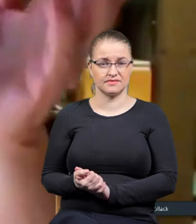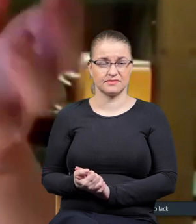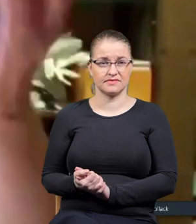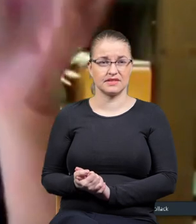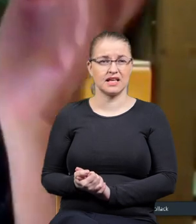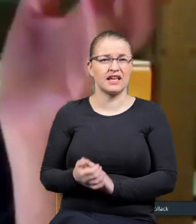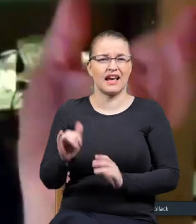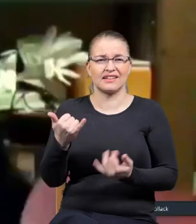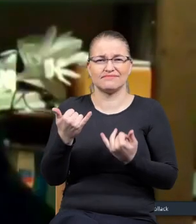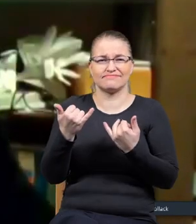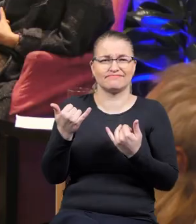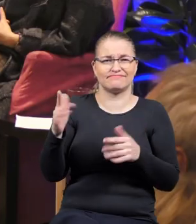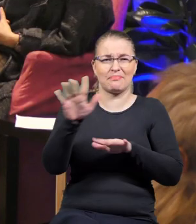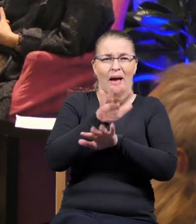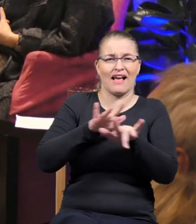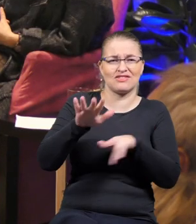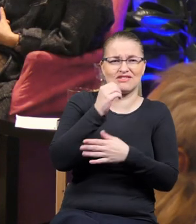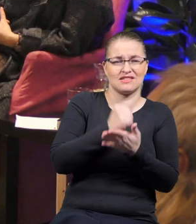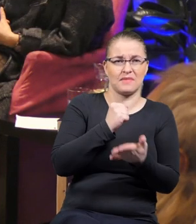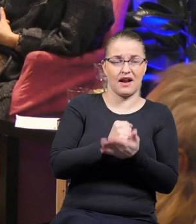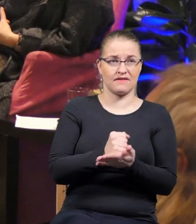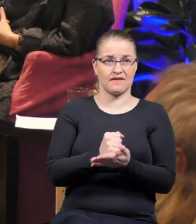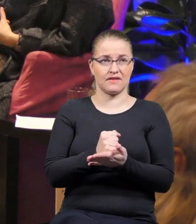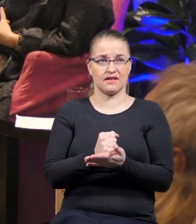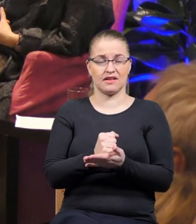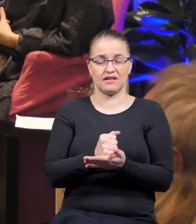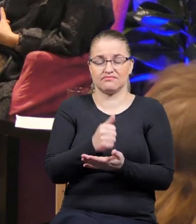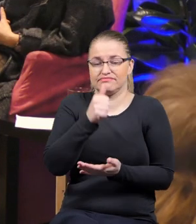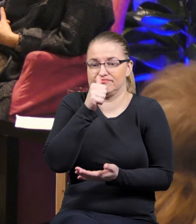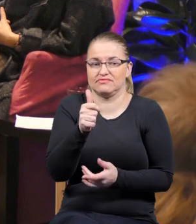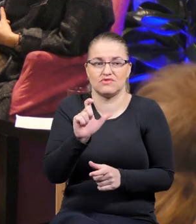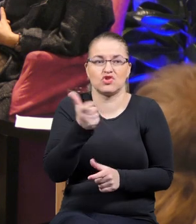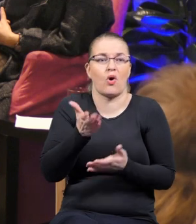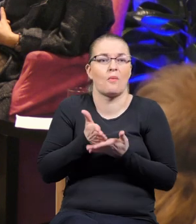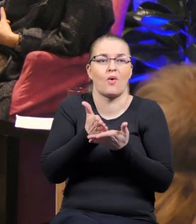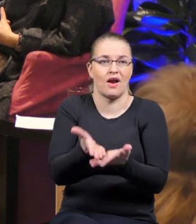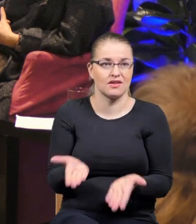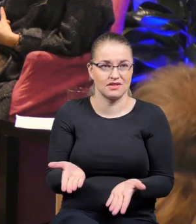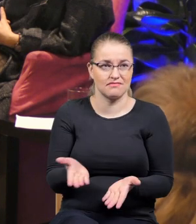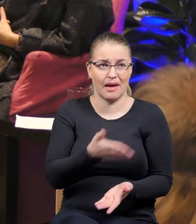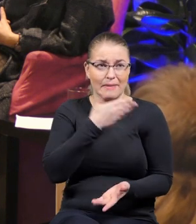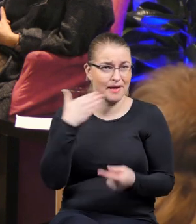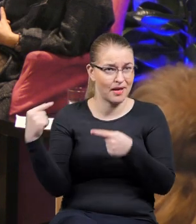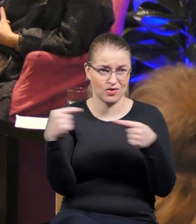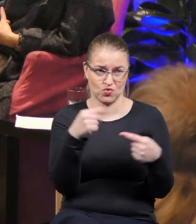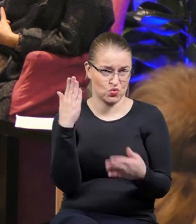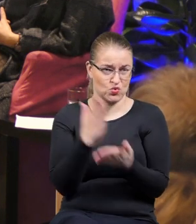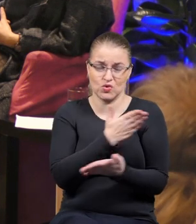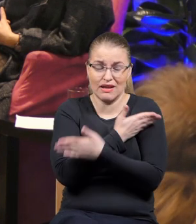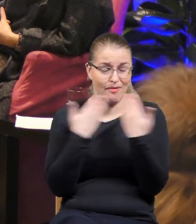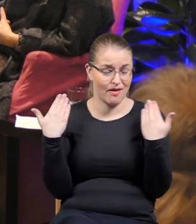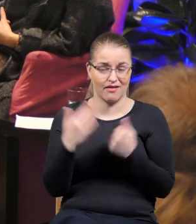te ezoteryczne rzeczy. I w ogóle jesteśmy bezradni. Z nimi już nie ma dyskusji. I to